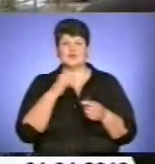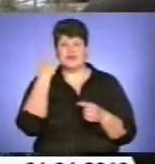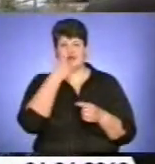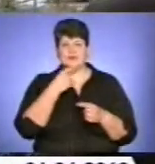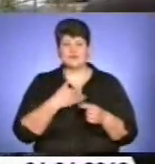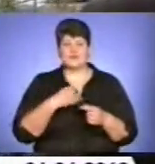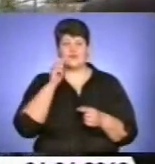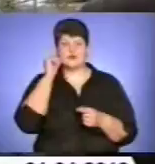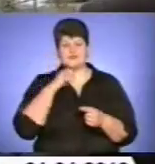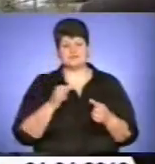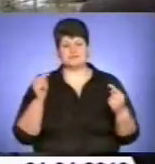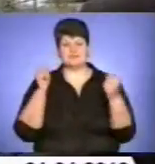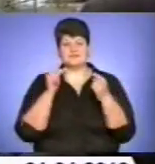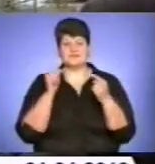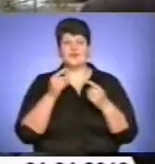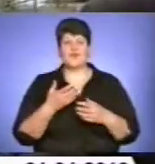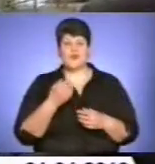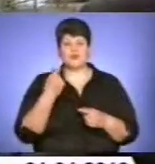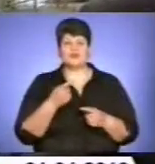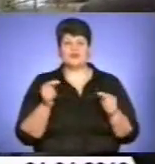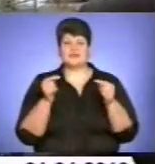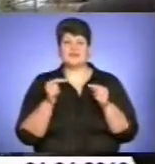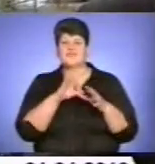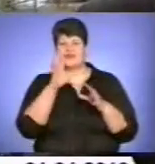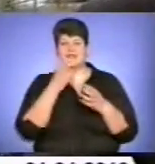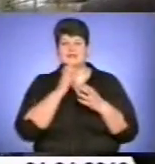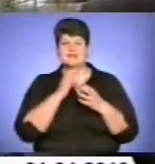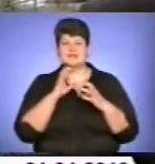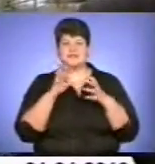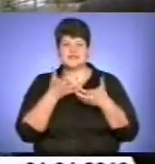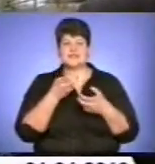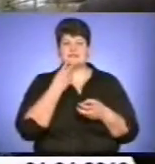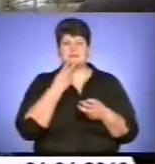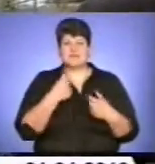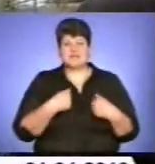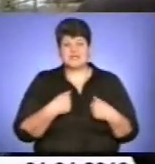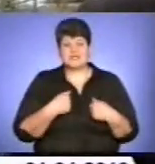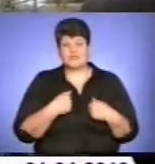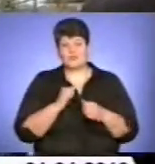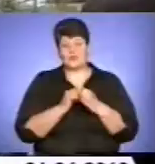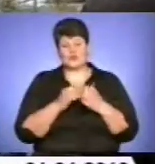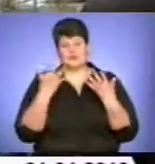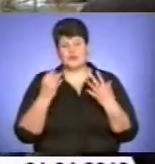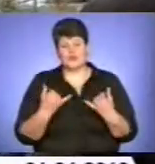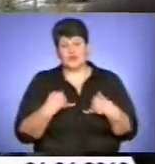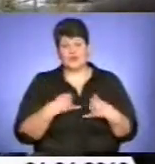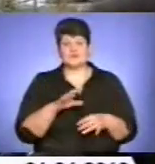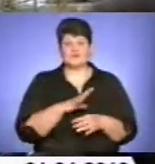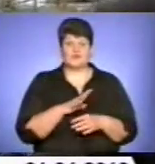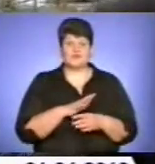українцям, це личить, так як весь світ сміється з нас, бо кожен день в нас бувають такі